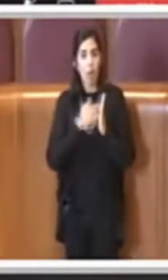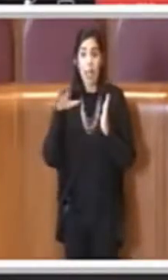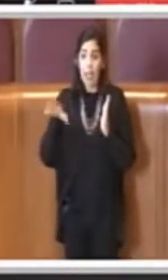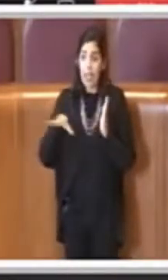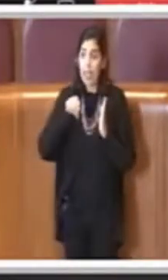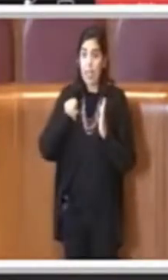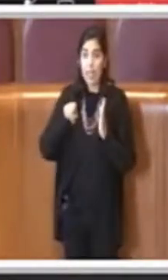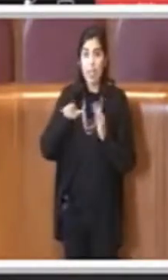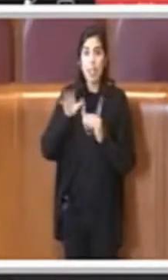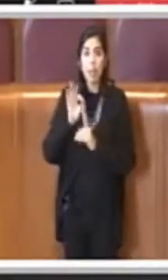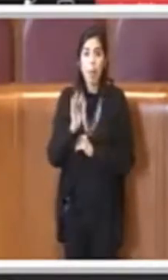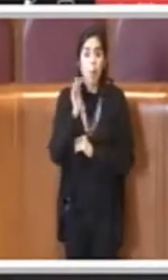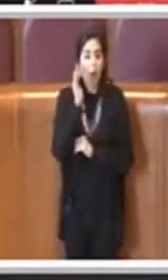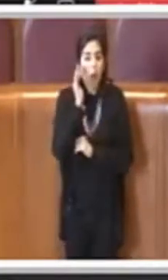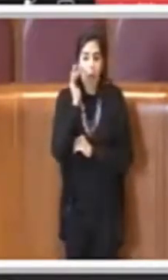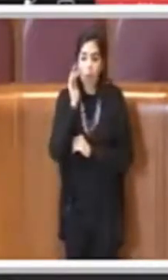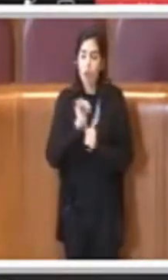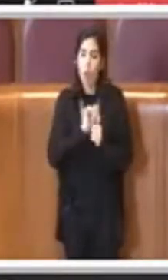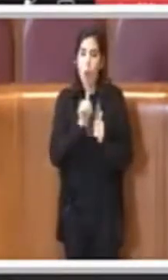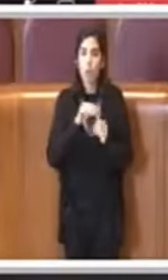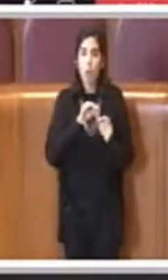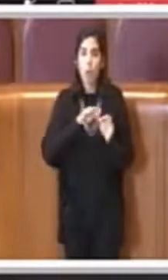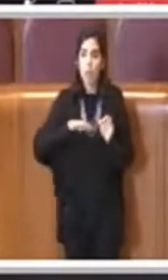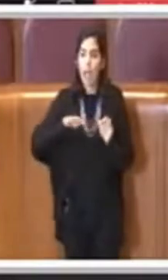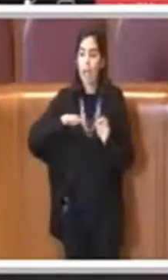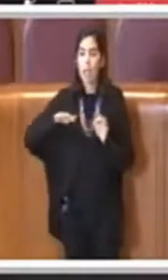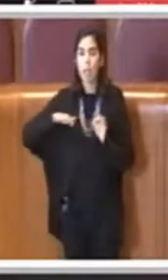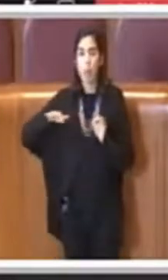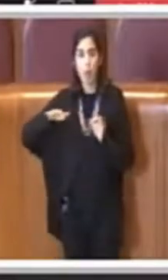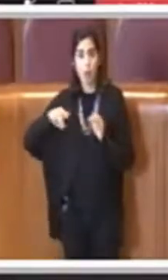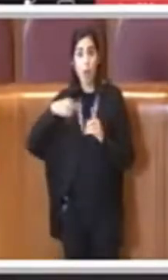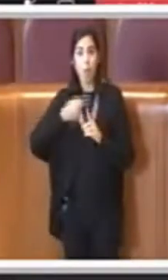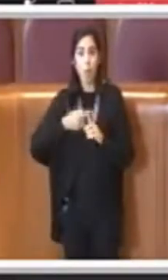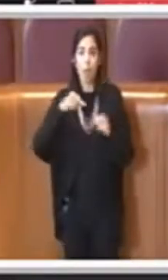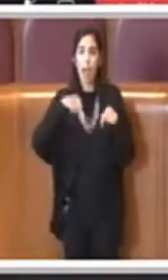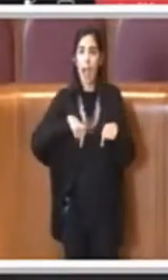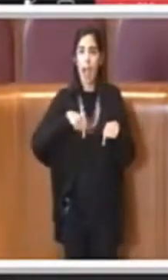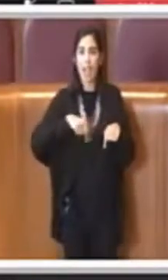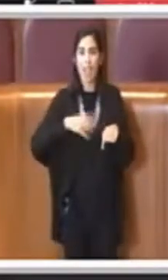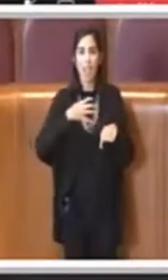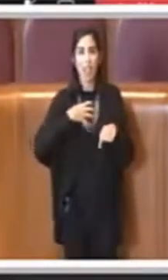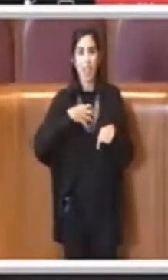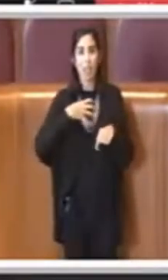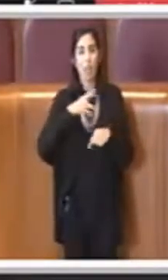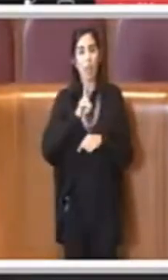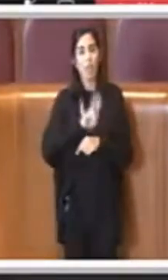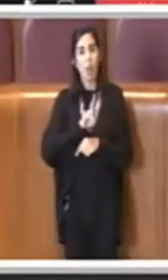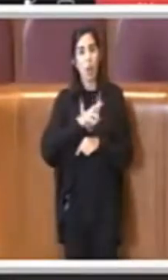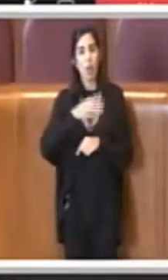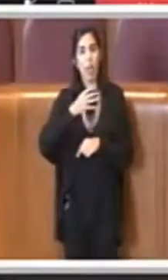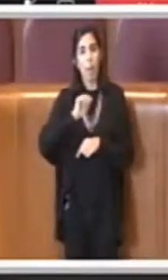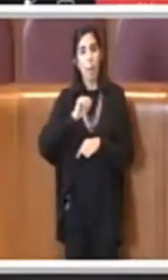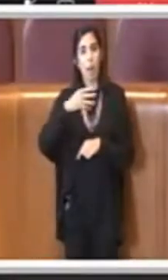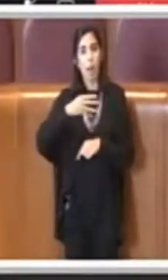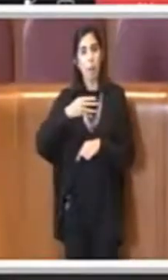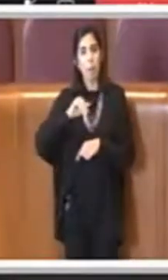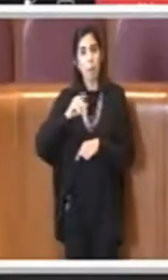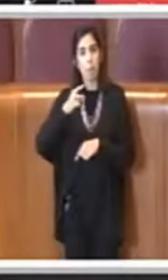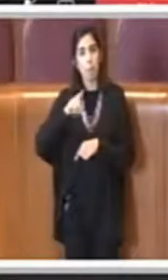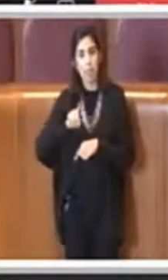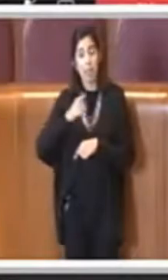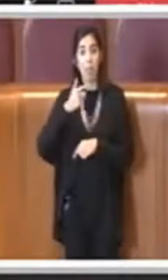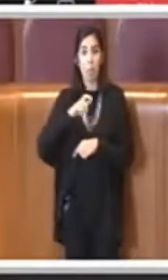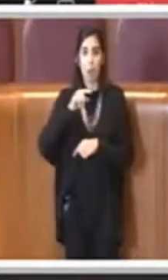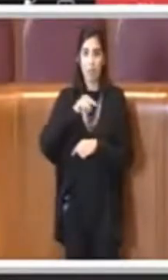dei territori e l'attuale assessora Veronica Mammi per essere riuscita a portare a compimento